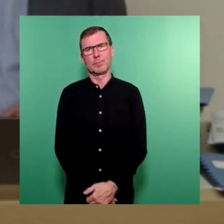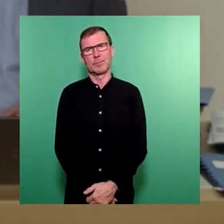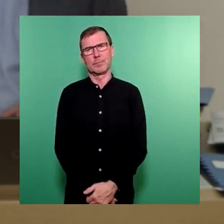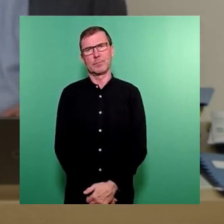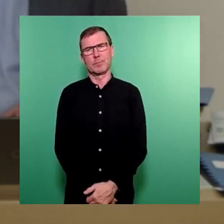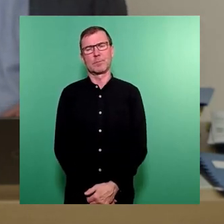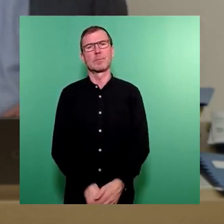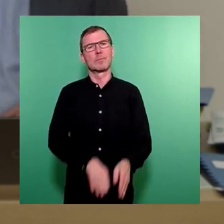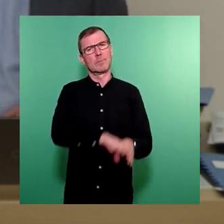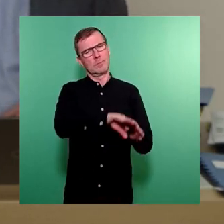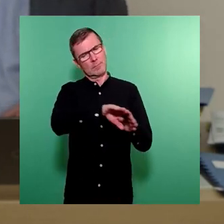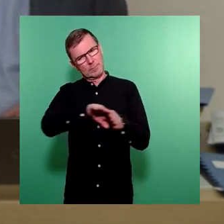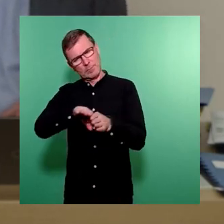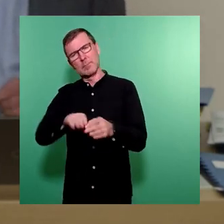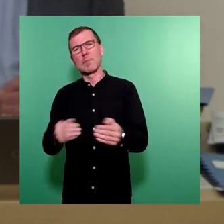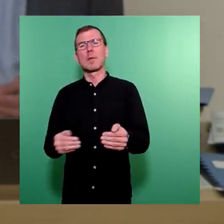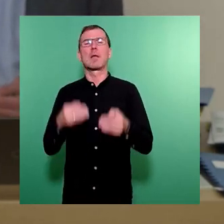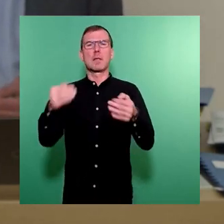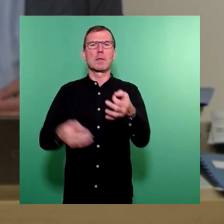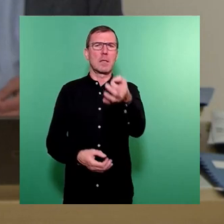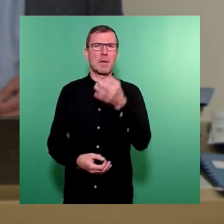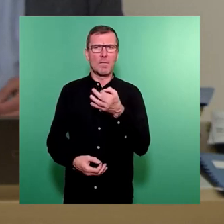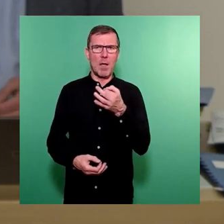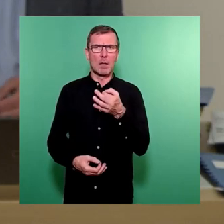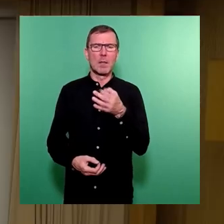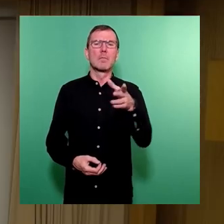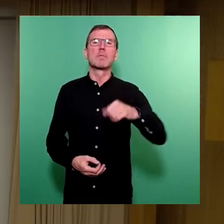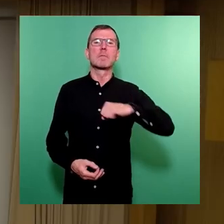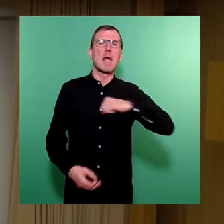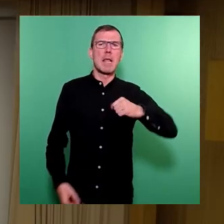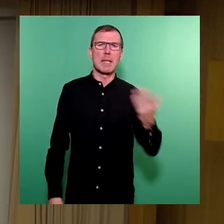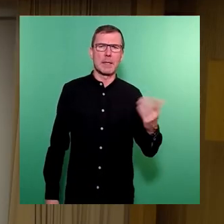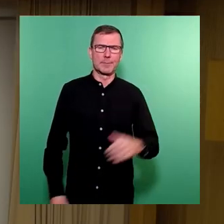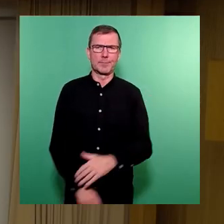So, dann kommen wir zur nächsten Frage der Fraktion, das ist die Fraktion Die Linke, Herr Wirtz.